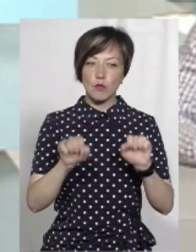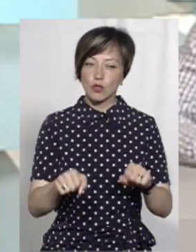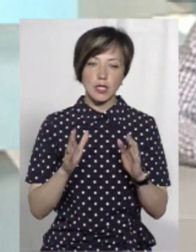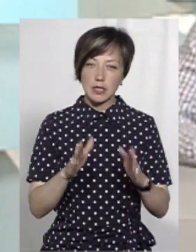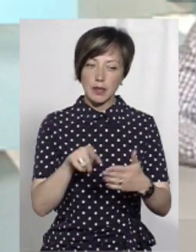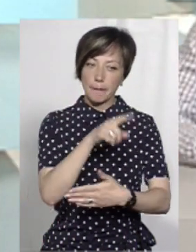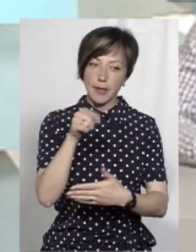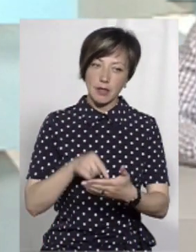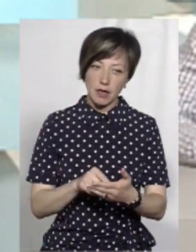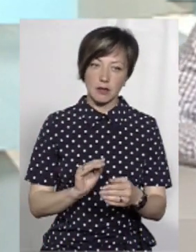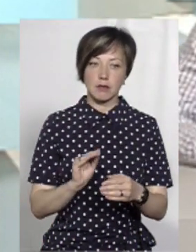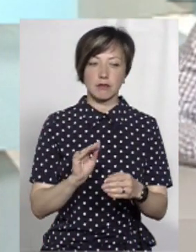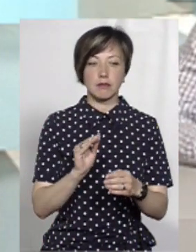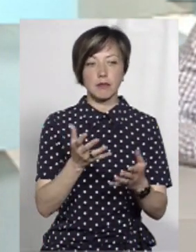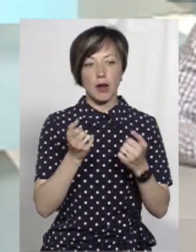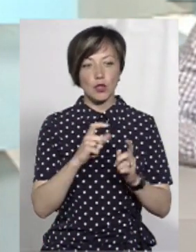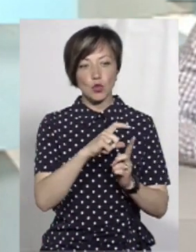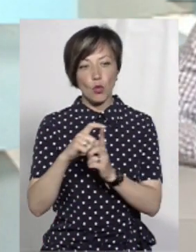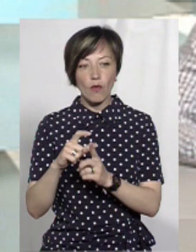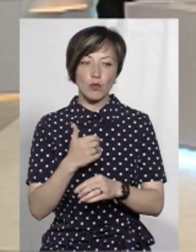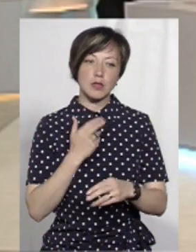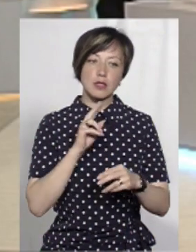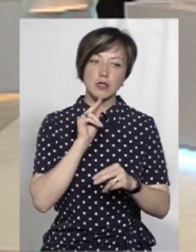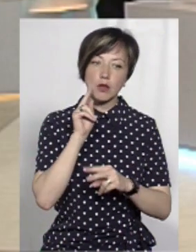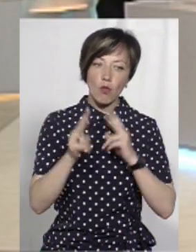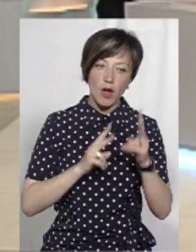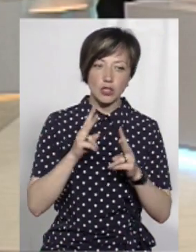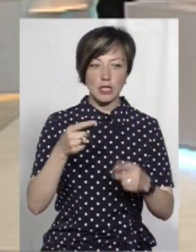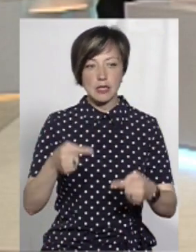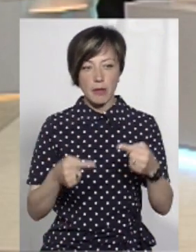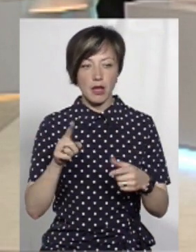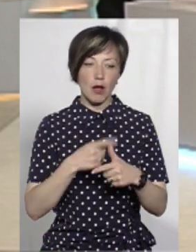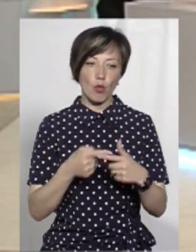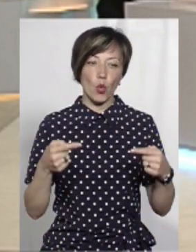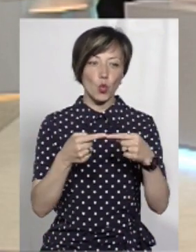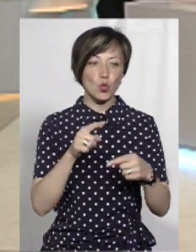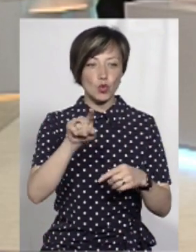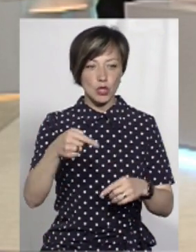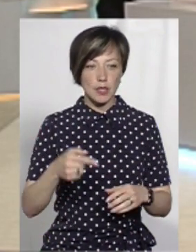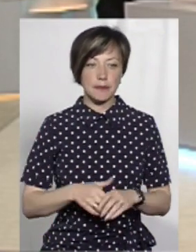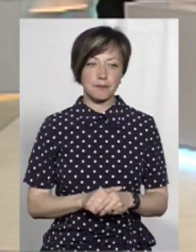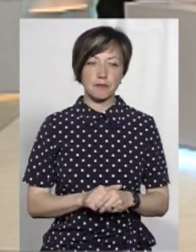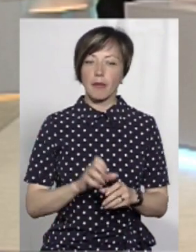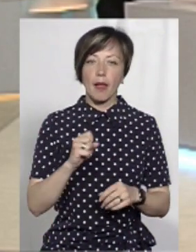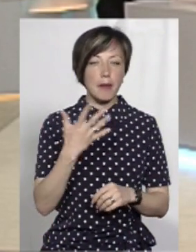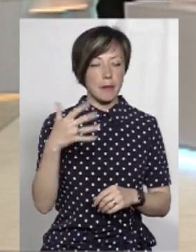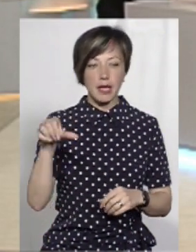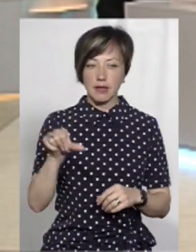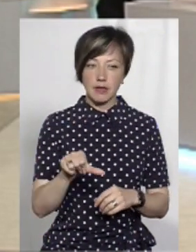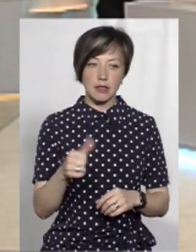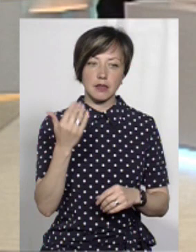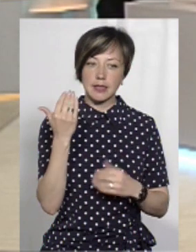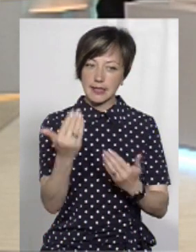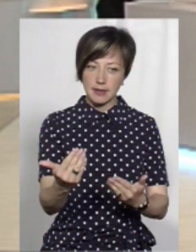можете не тільки ставити питання, а й брати слово тоді, коли ви хочете щось зауважити, заперечити або уточнити у спікера. Але не в перші 5 хвилин,